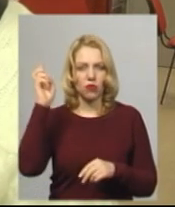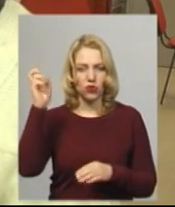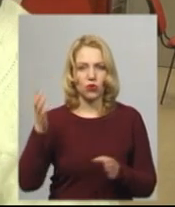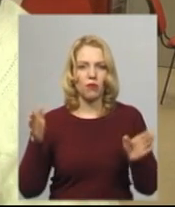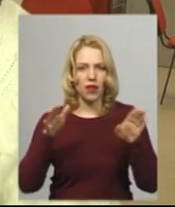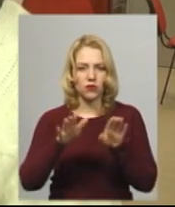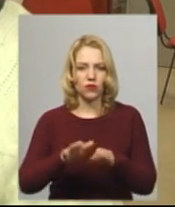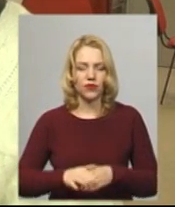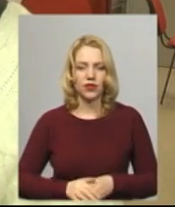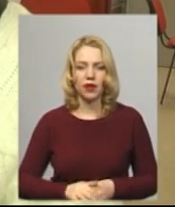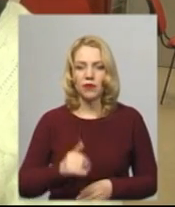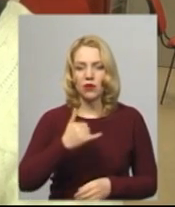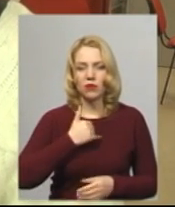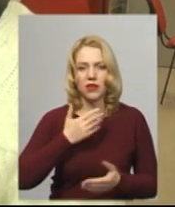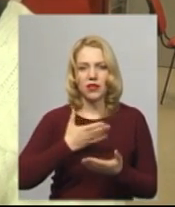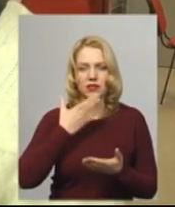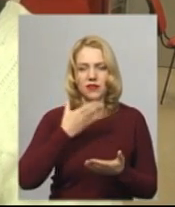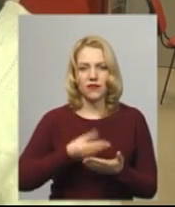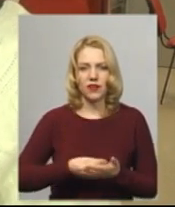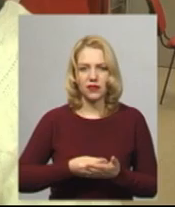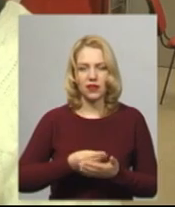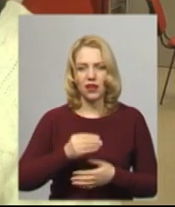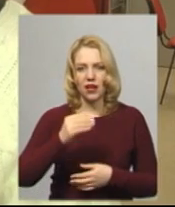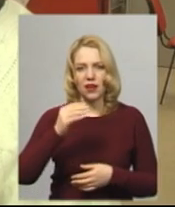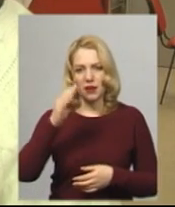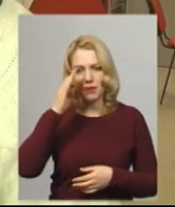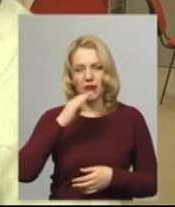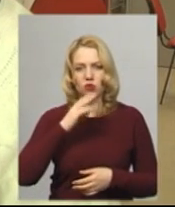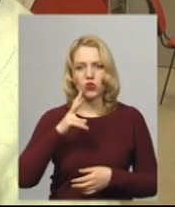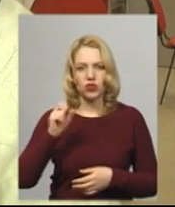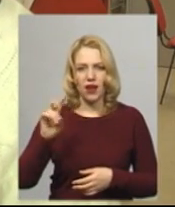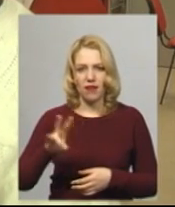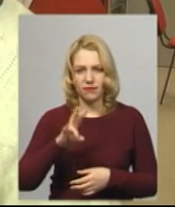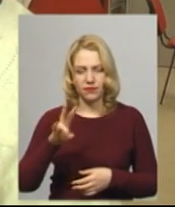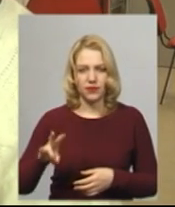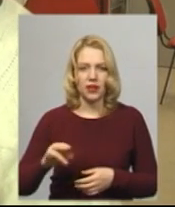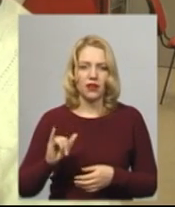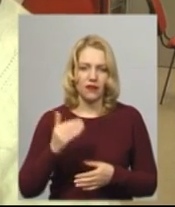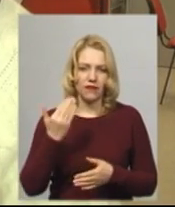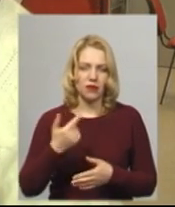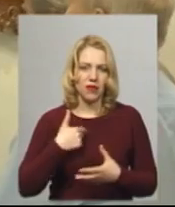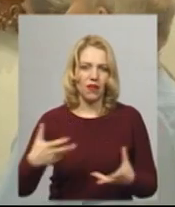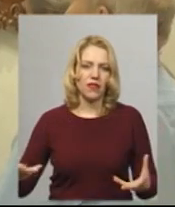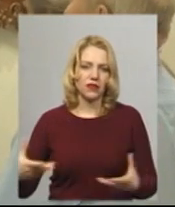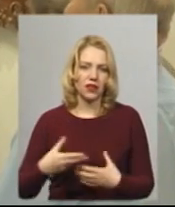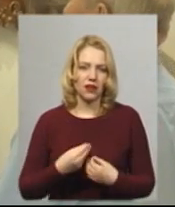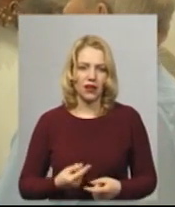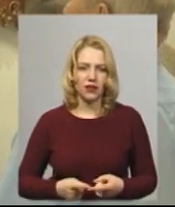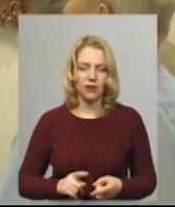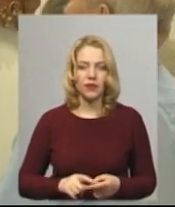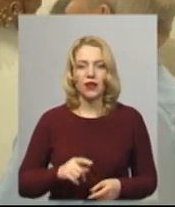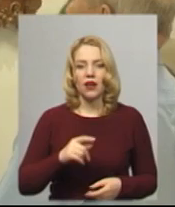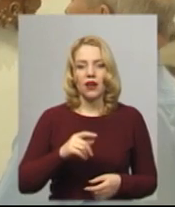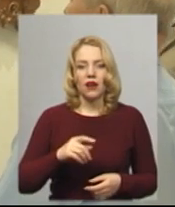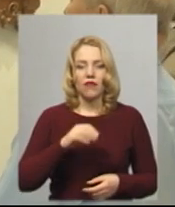богословлення. У мене є свій настоятіль, свій батюшка. Він мене надихнув на це. Метецтв додає,